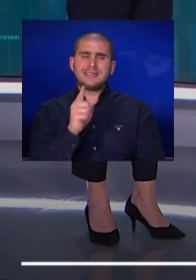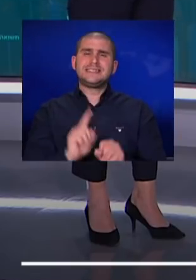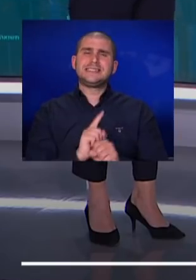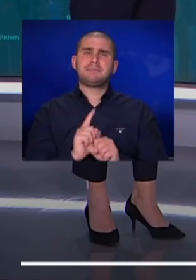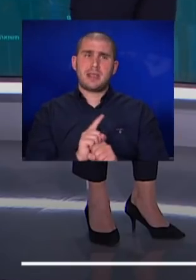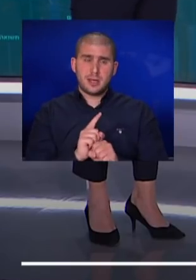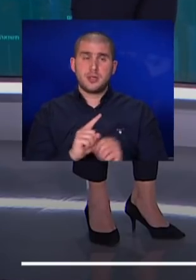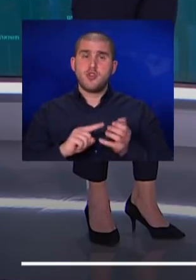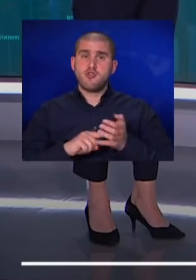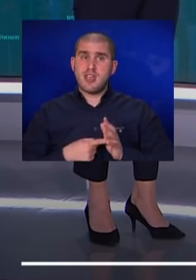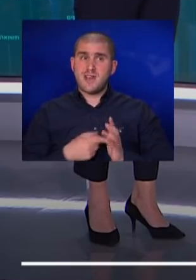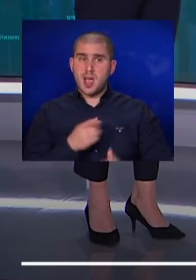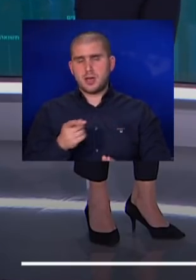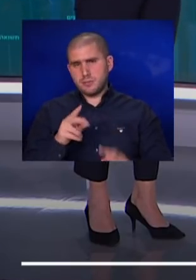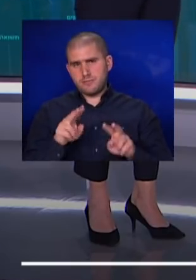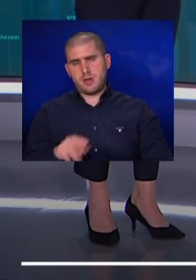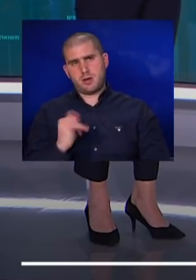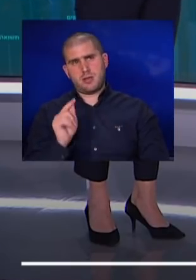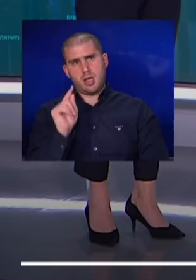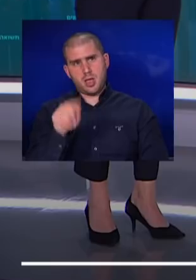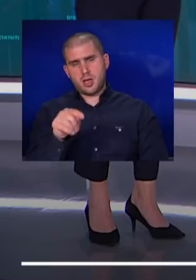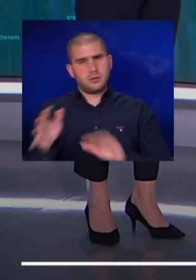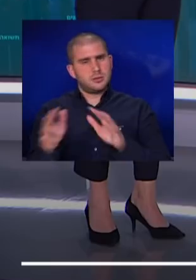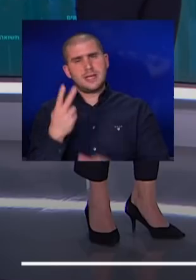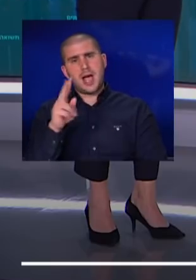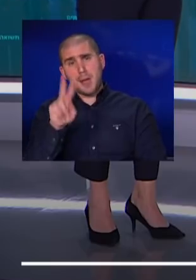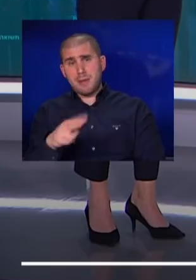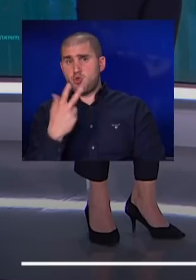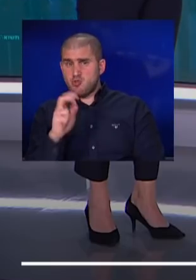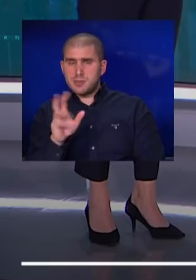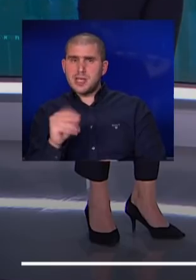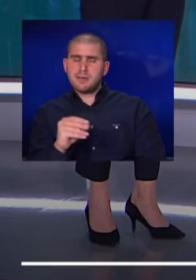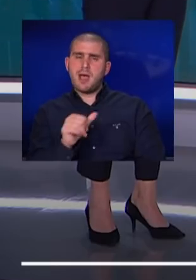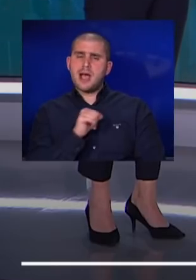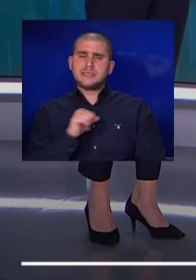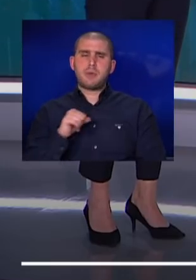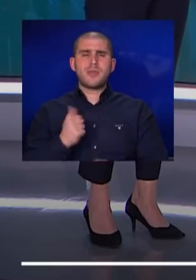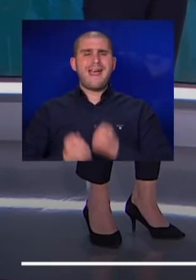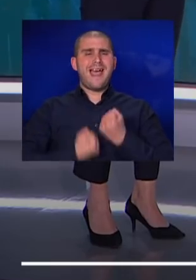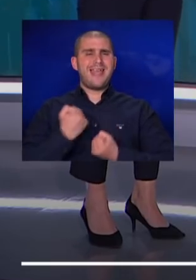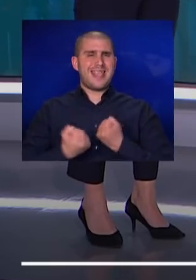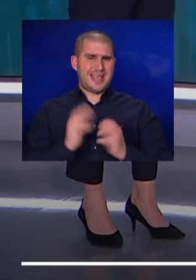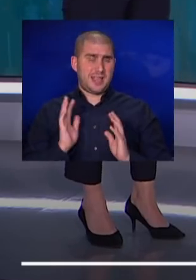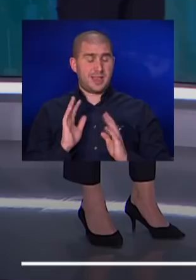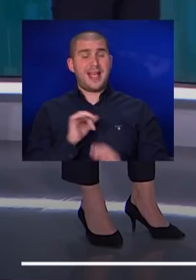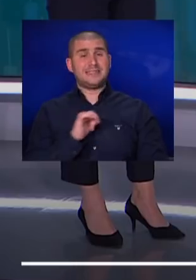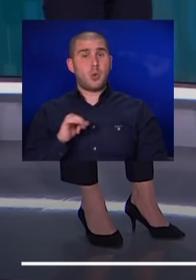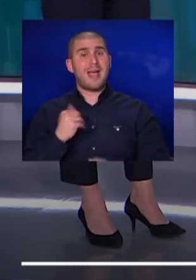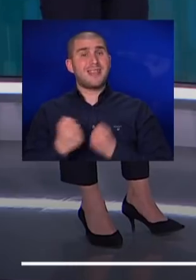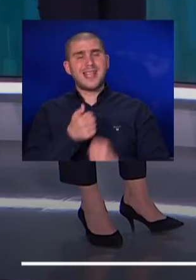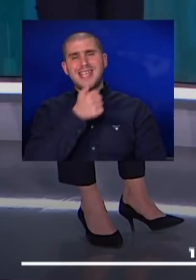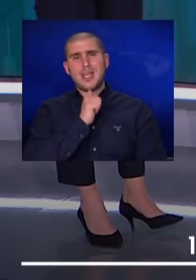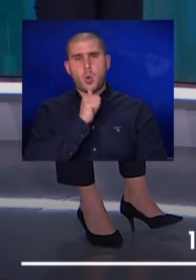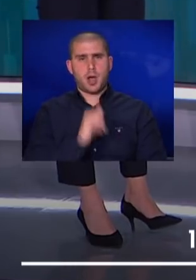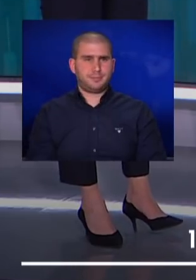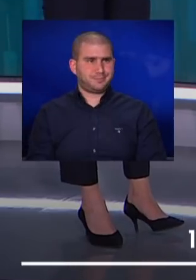השאיפה היא מוחלטת להגיע לסביבות עשרים-שלושים עם עצמאות אנרגטית אבל עצמאות אנרגטית ירוקה.